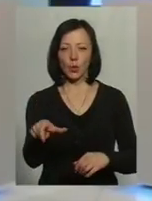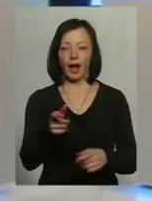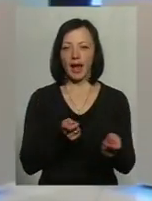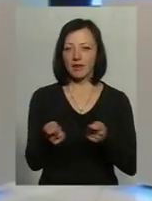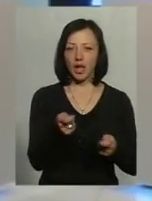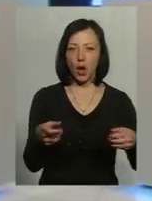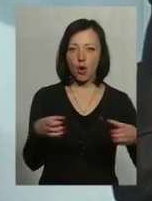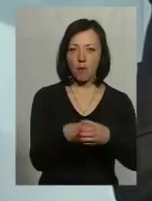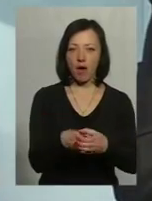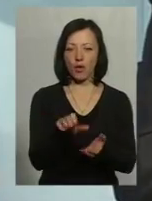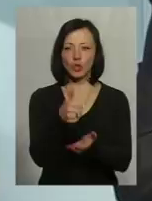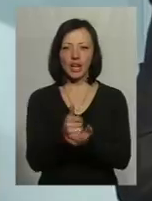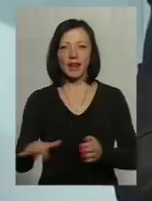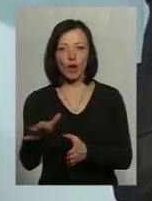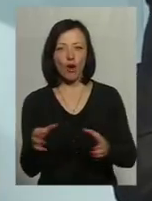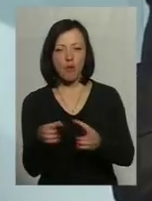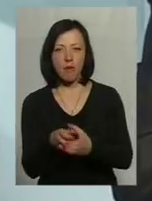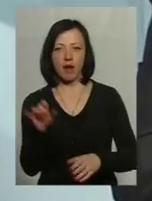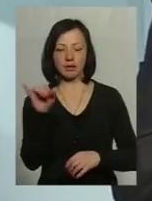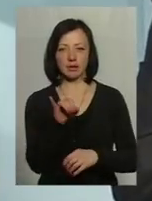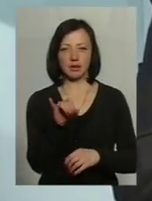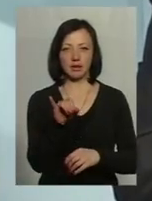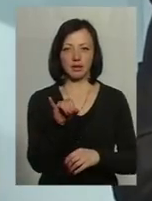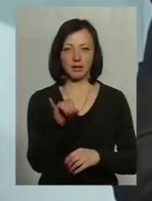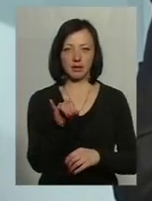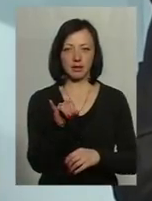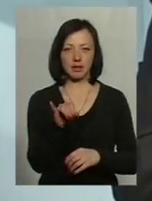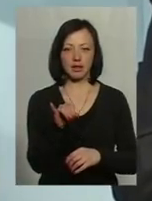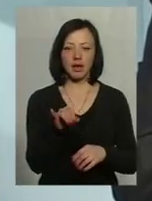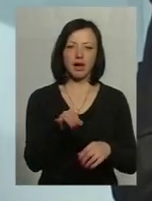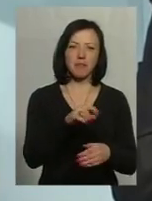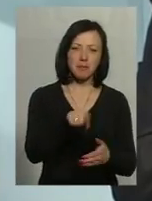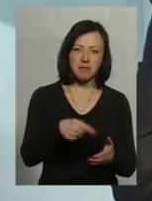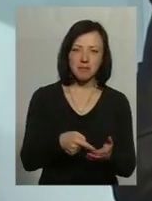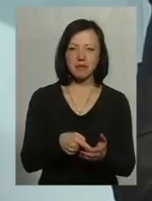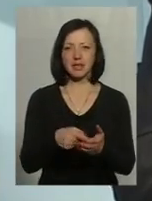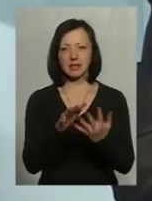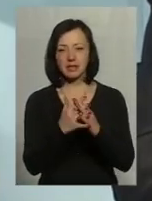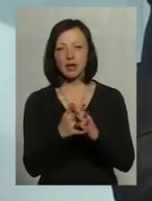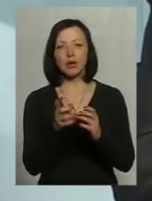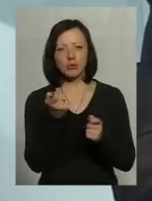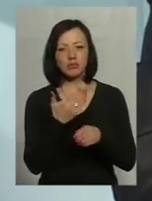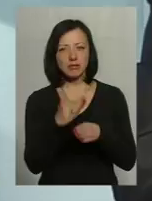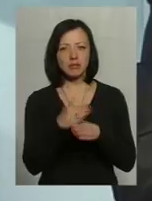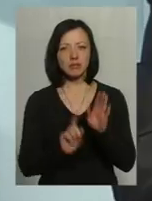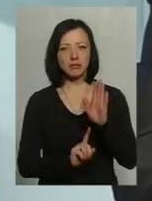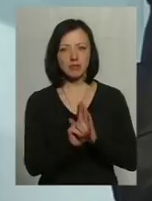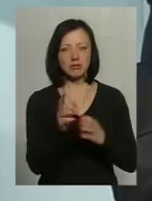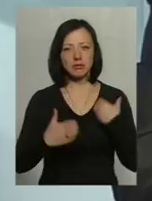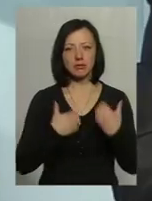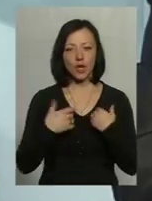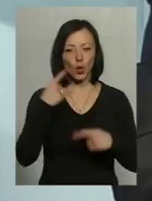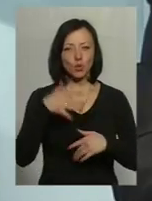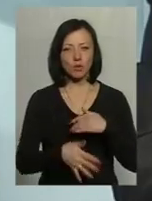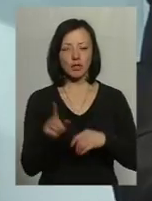очільники тритіальних громад і ряд міст, вони вже потрохи починають перейматися і